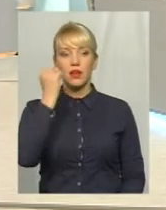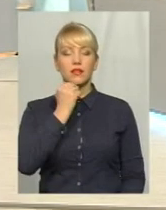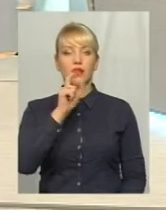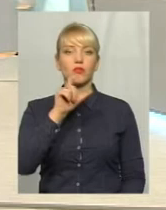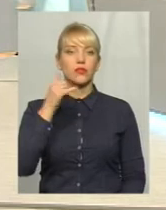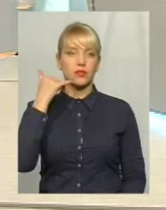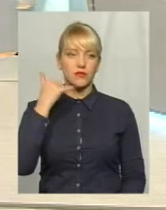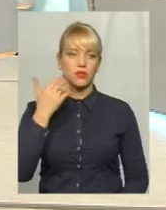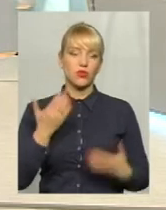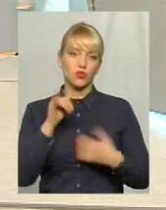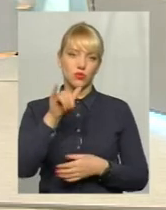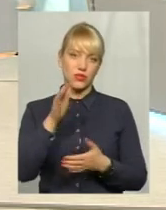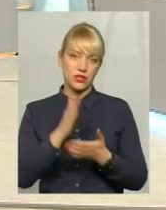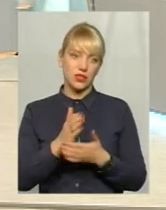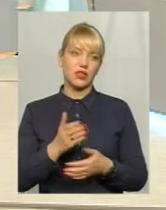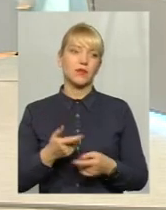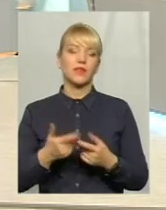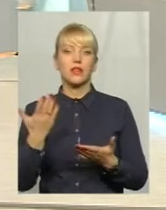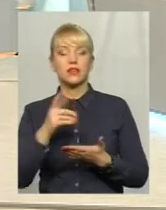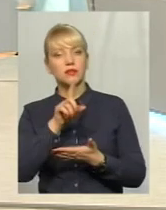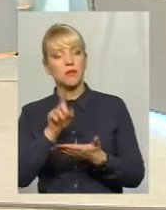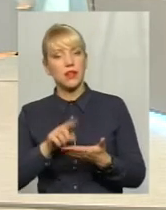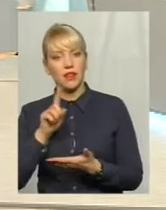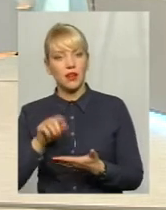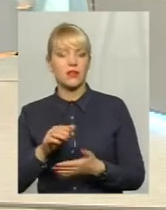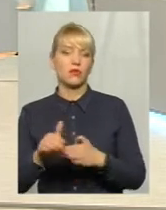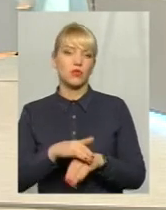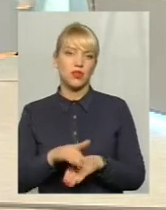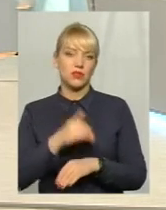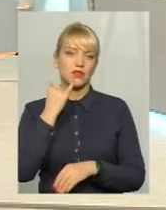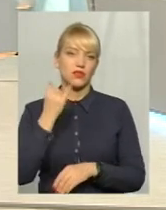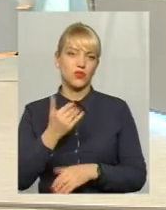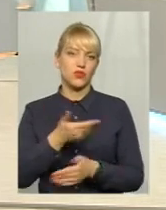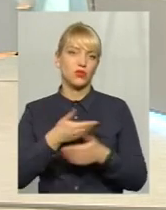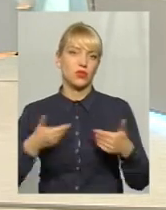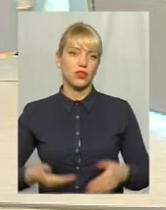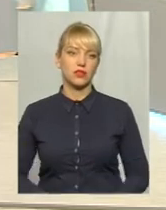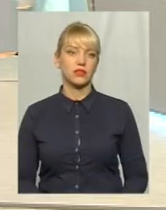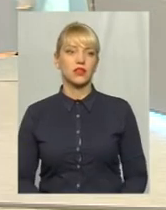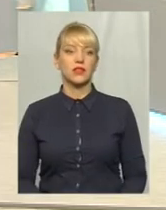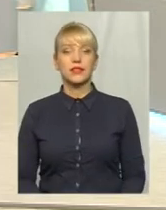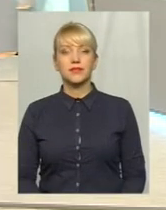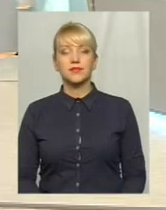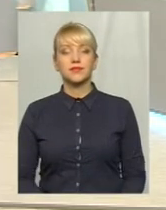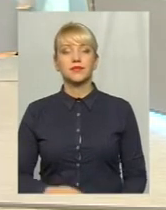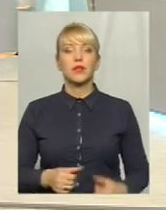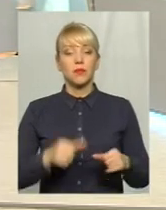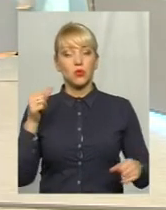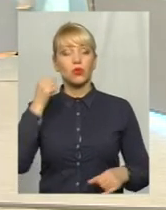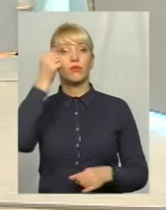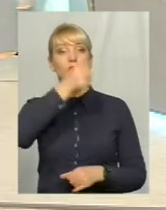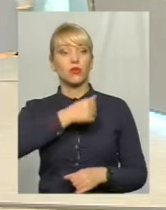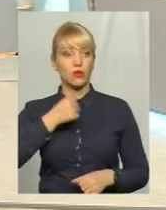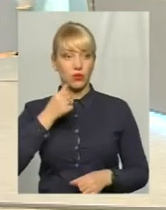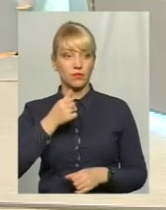і у вас, шановні глядачі, виникли питання, телефонуйте, долучайтеся до розмови. Отож, минулого року